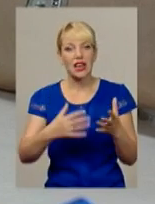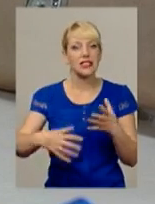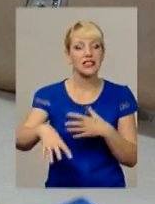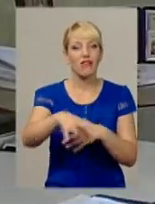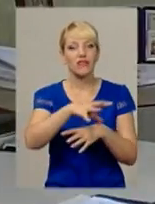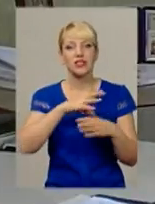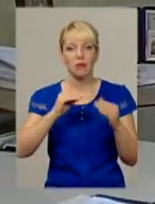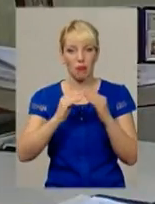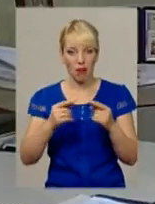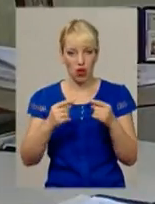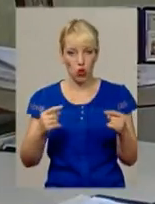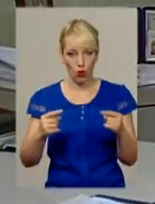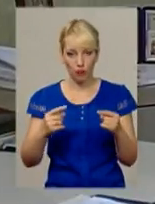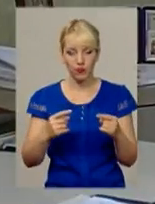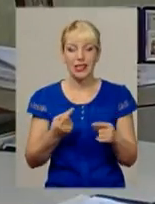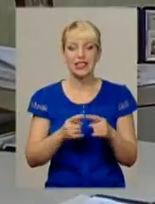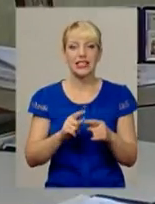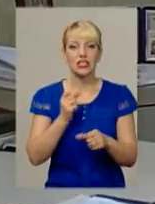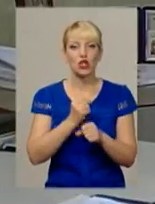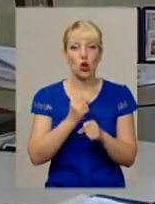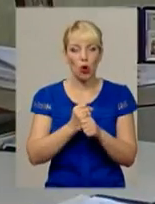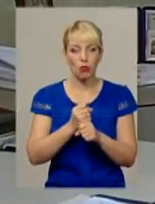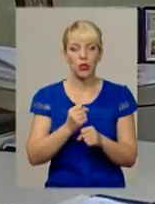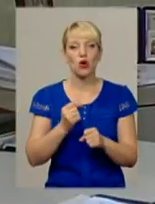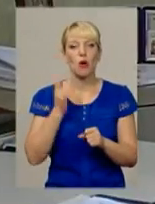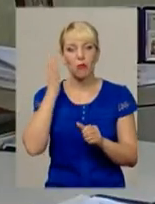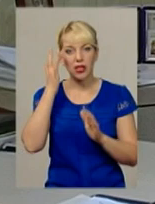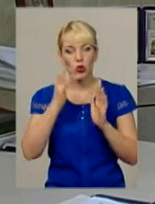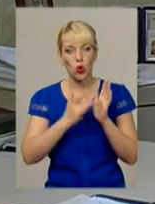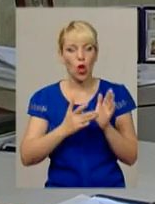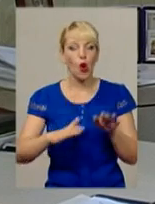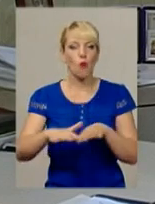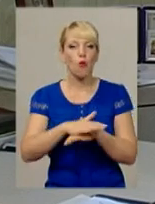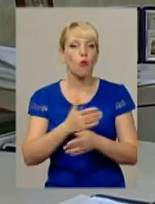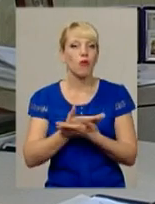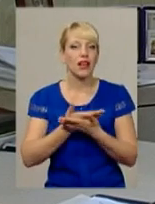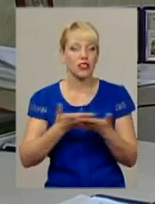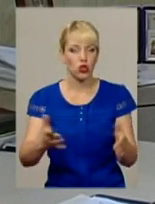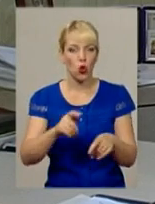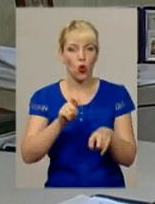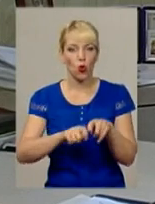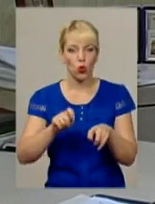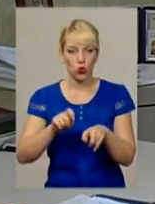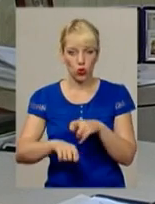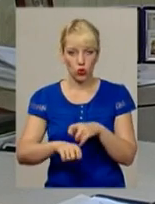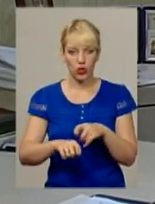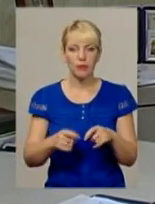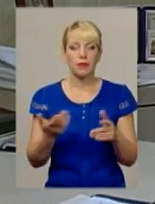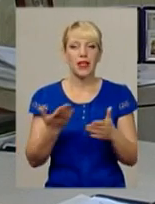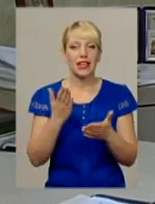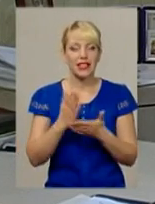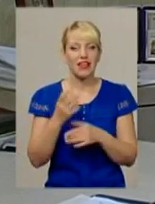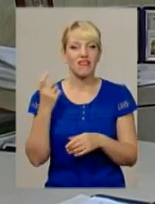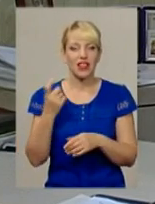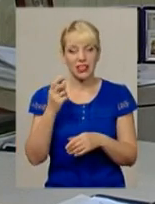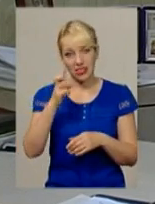метою, перш за все, можливості публічного контролю за нерухомим майном, яке перебуває в власності як державних службовців,